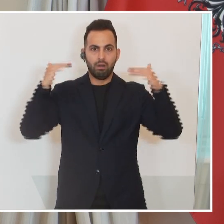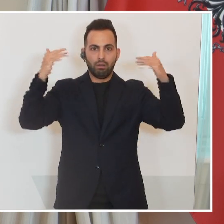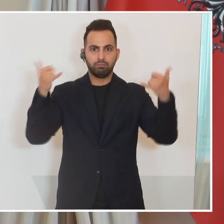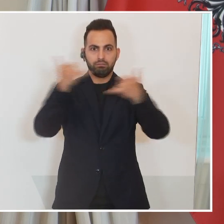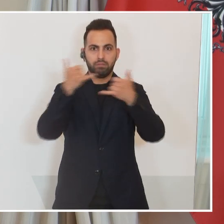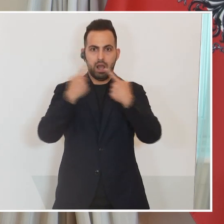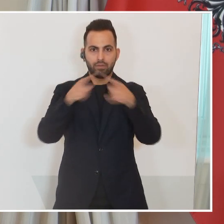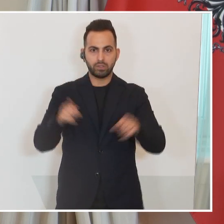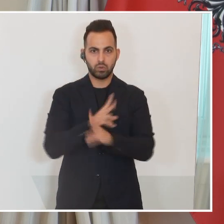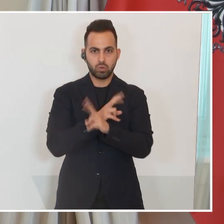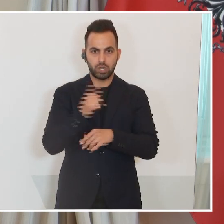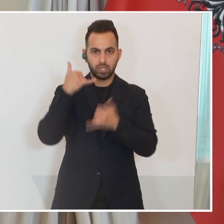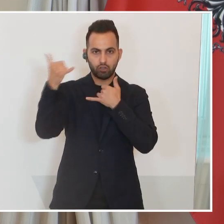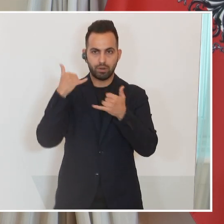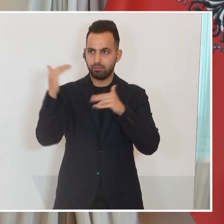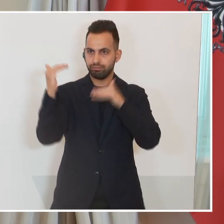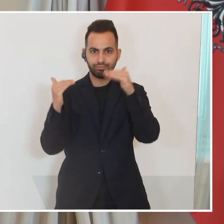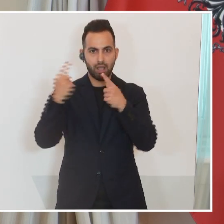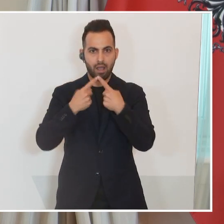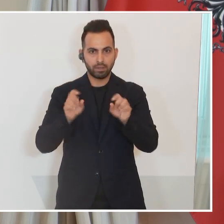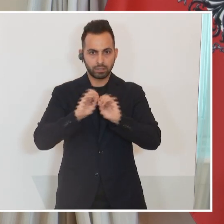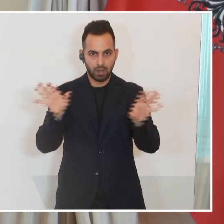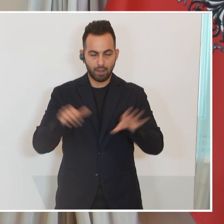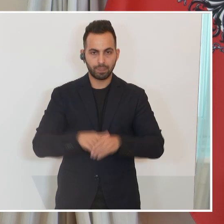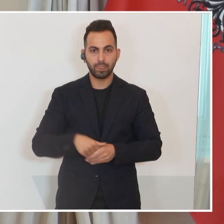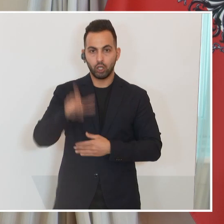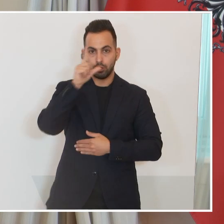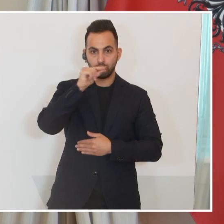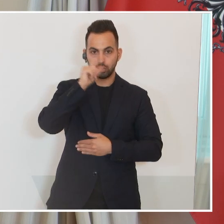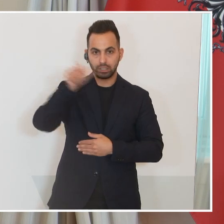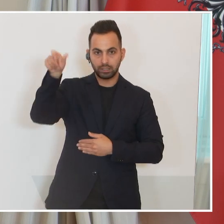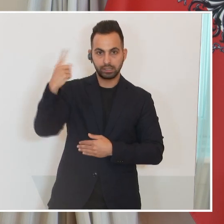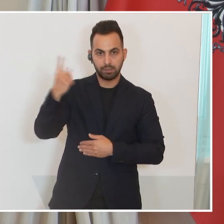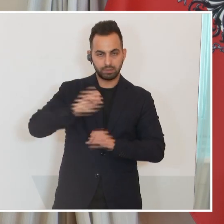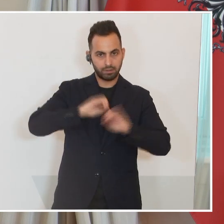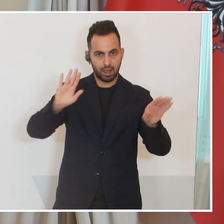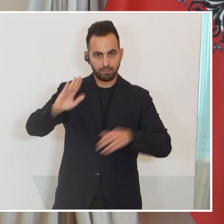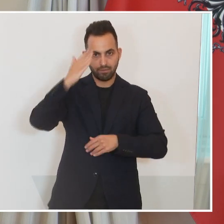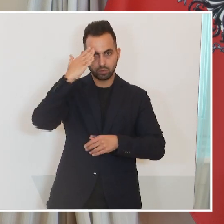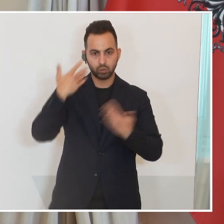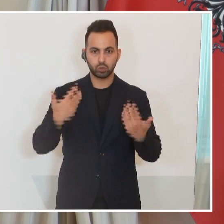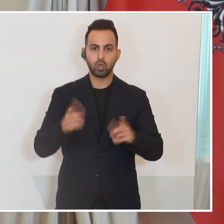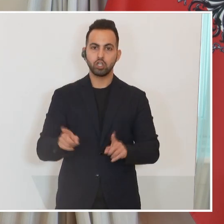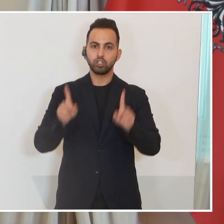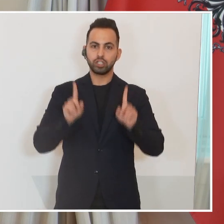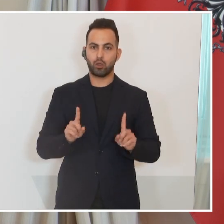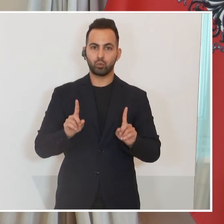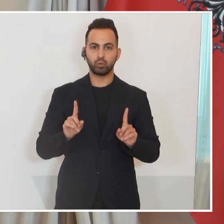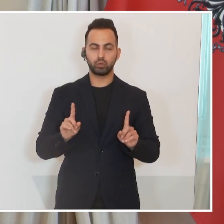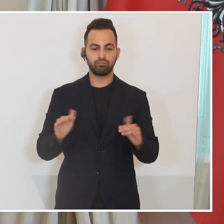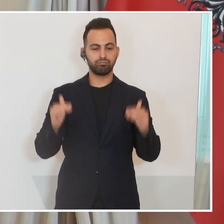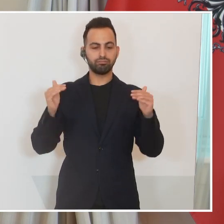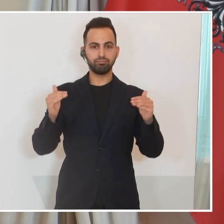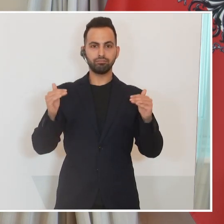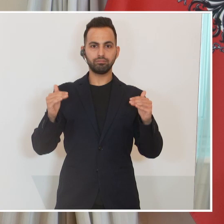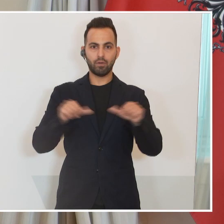diese Gespräche führt. Das, was Putin sehr wohl bewusst ist, dass diese Form dieses Statuses etwas